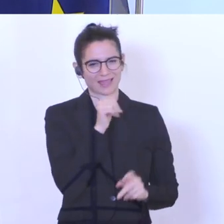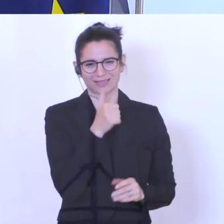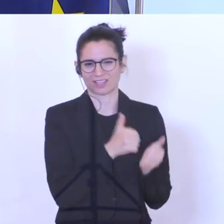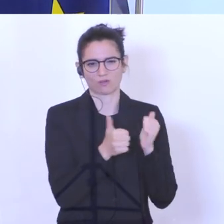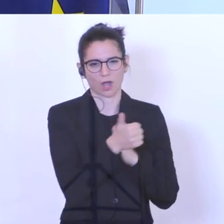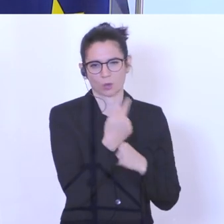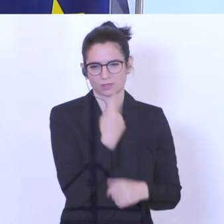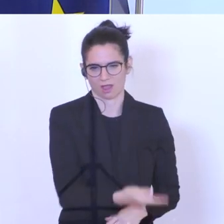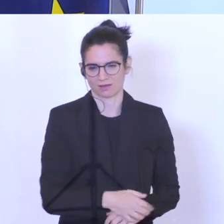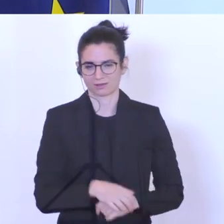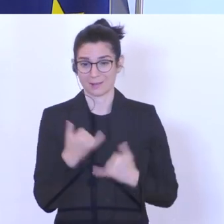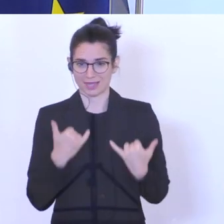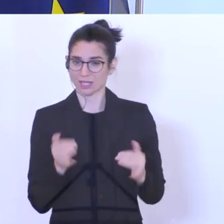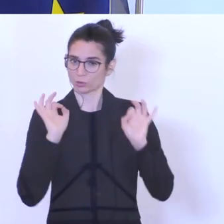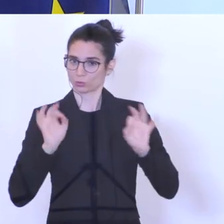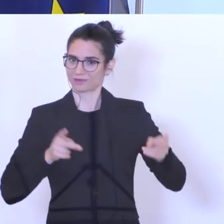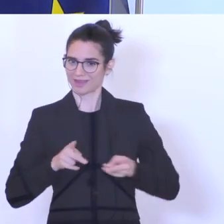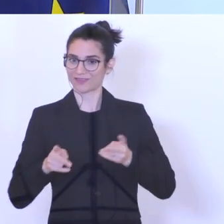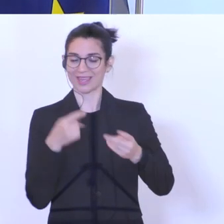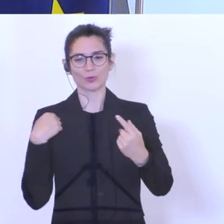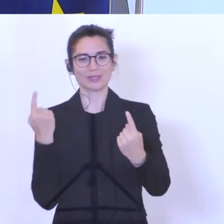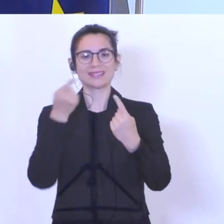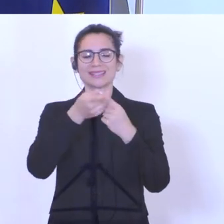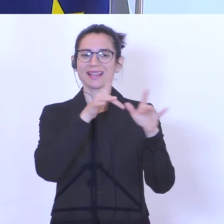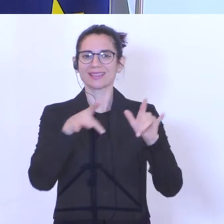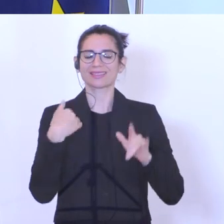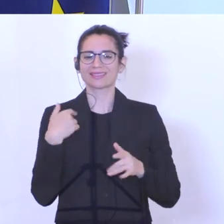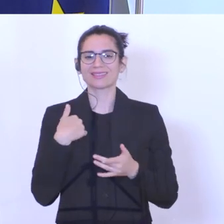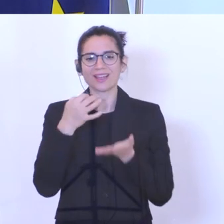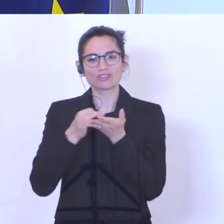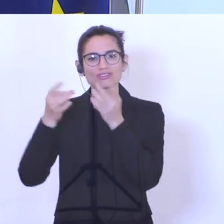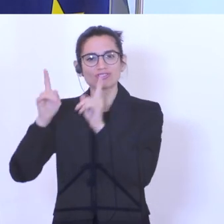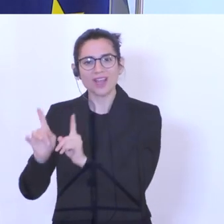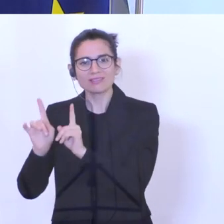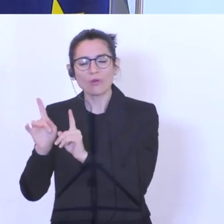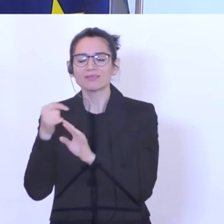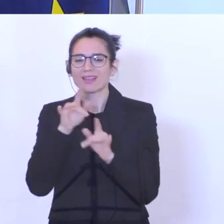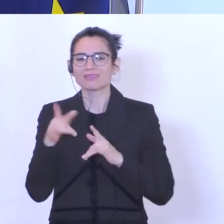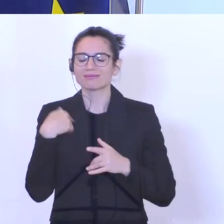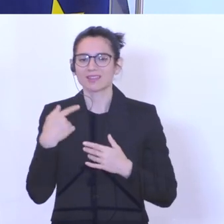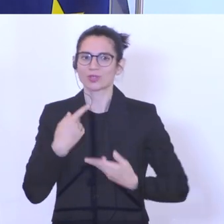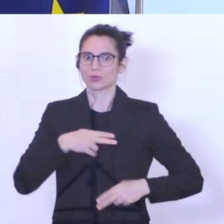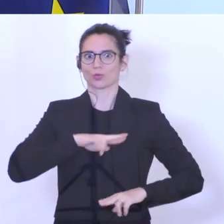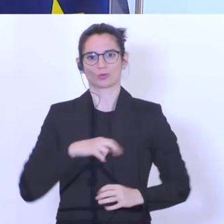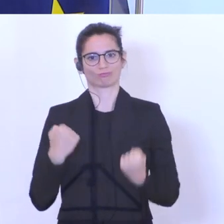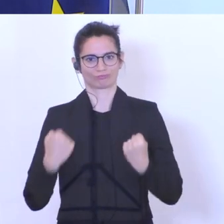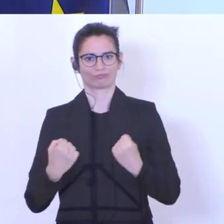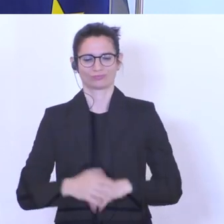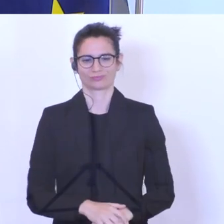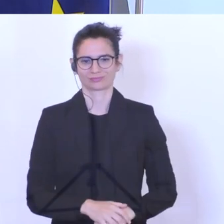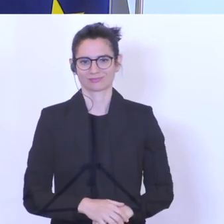aber, dass wir auf einem guten Weg sind und Ziel ist es, den Standort so schnell wie möglich zur alten Stärke wieder zurückzuführen.